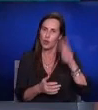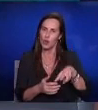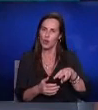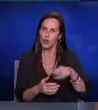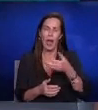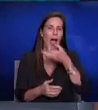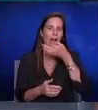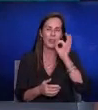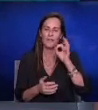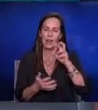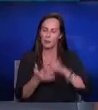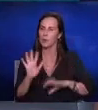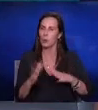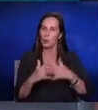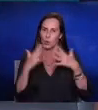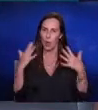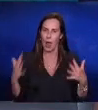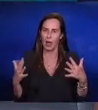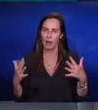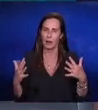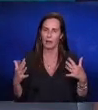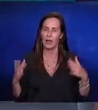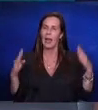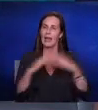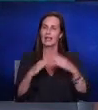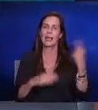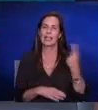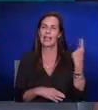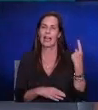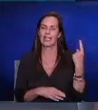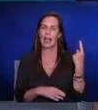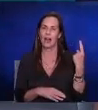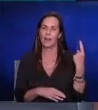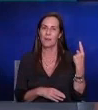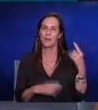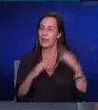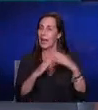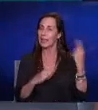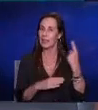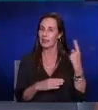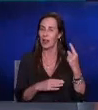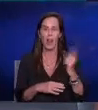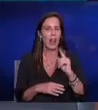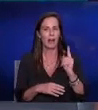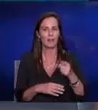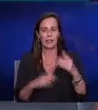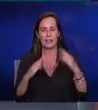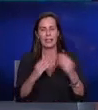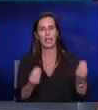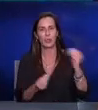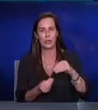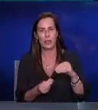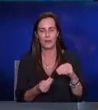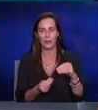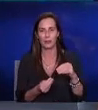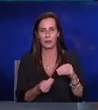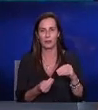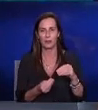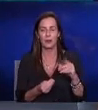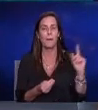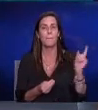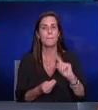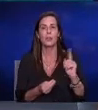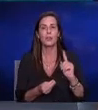משמעותית לדירה יחידה לדירה יחידה, לאו דווקא לדירה נוספת כל מי שמשדרג את